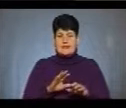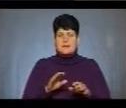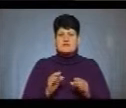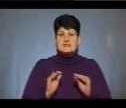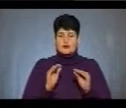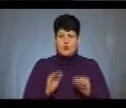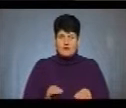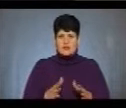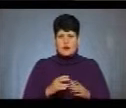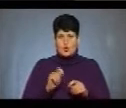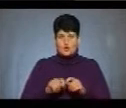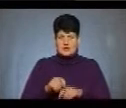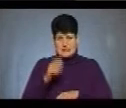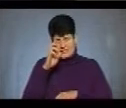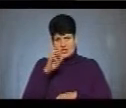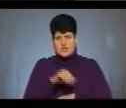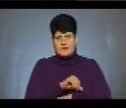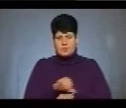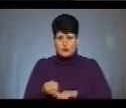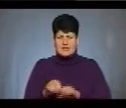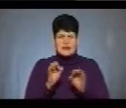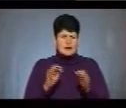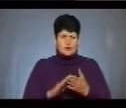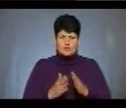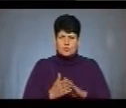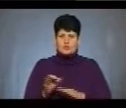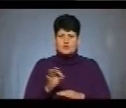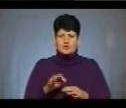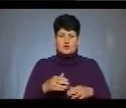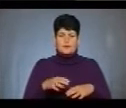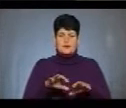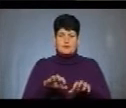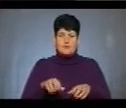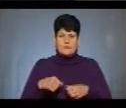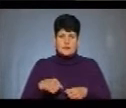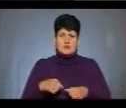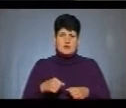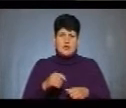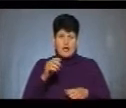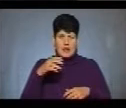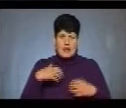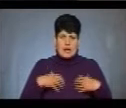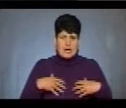встановлення контролю за державним кордоном, жодних компромісів щодо деокупації та повернення Криму України,